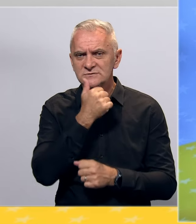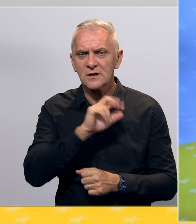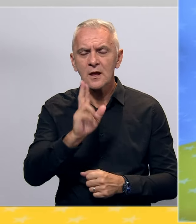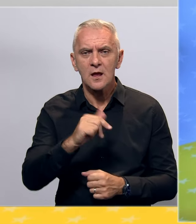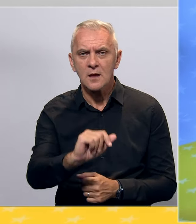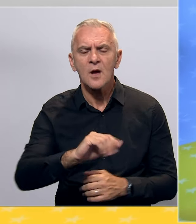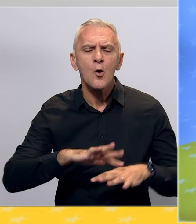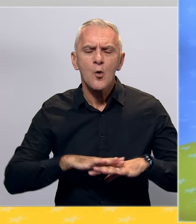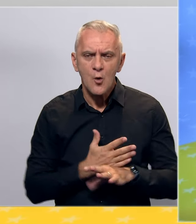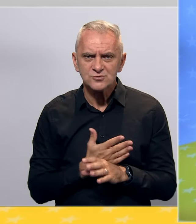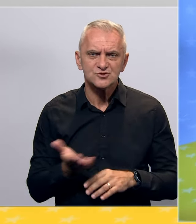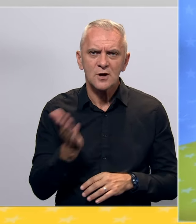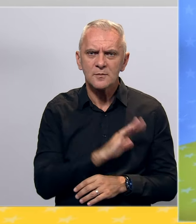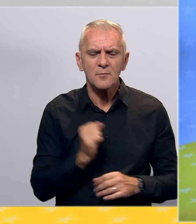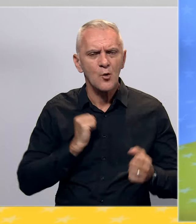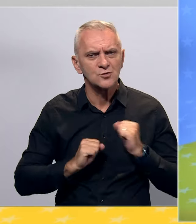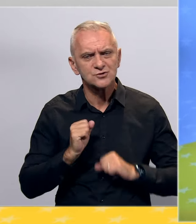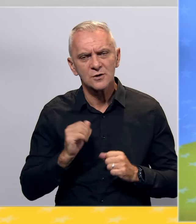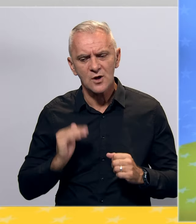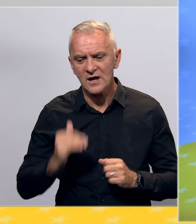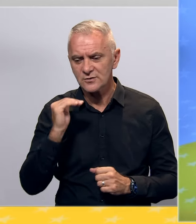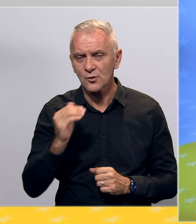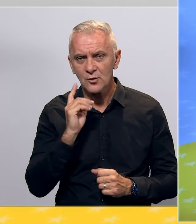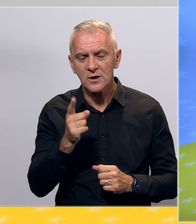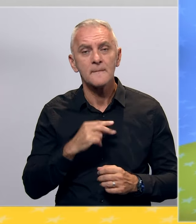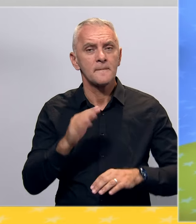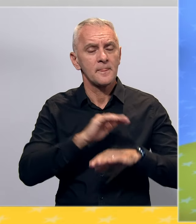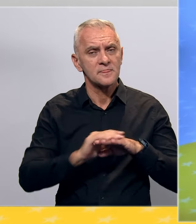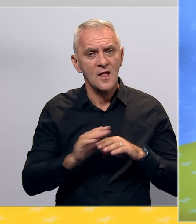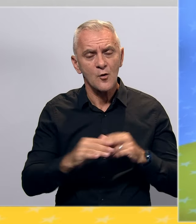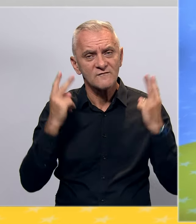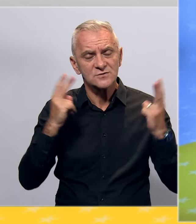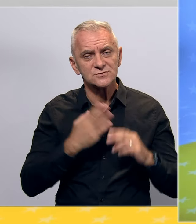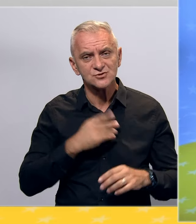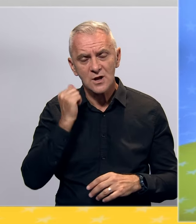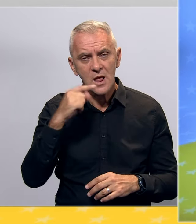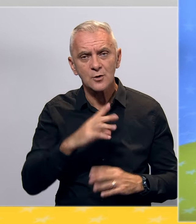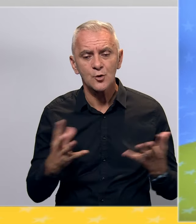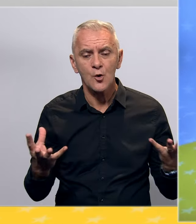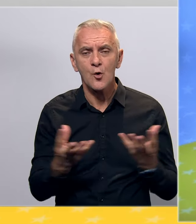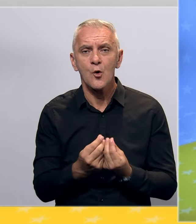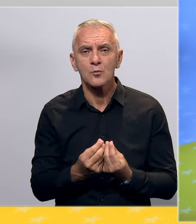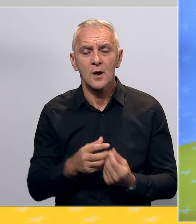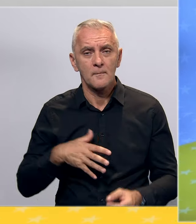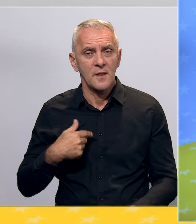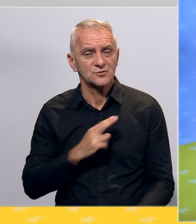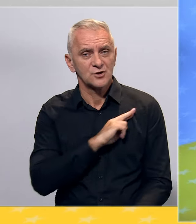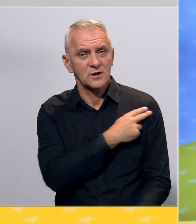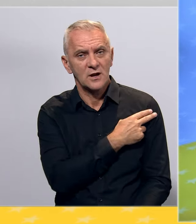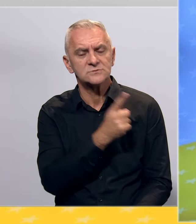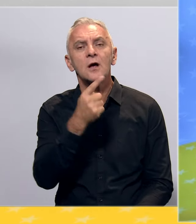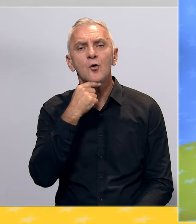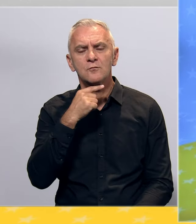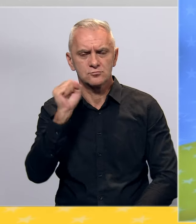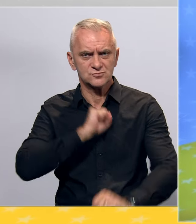ugroženim kategorijama stvarništva. Njeguju vrijednosti našeg naroda, okupljaju mlađe generacije, ali stovremeno snažno zagovaraju zaštitu okoliša,